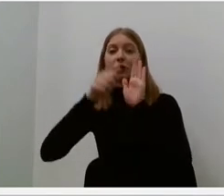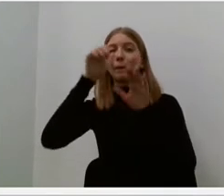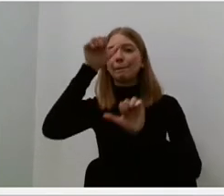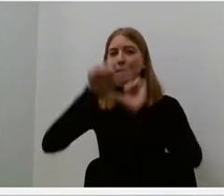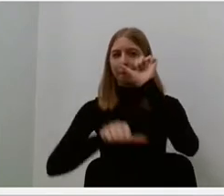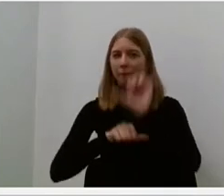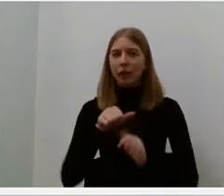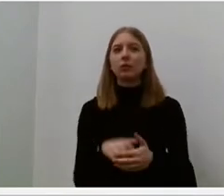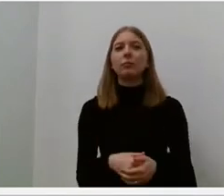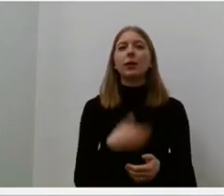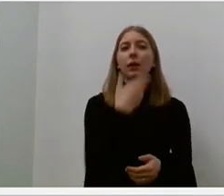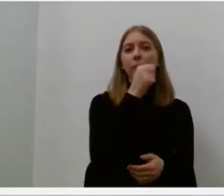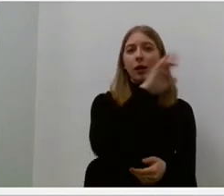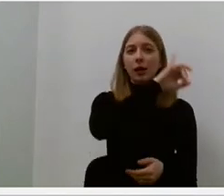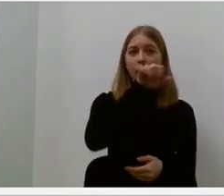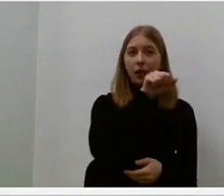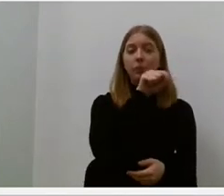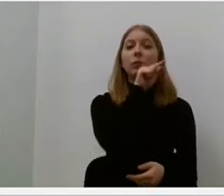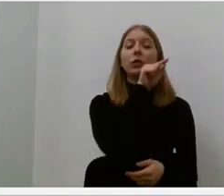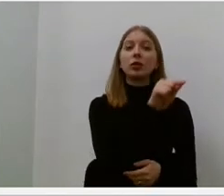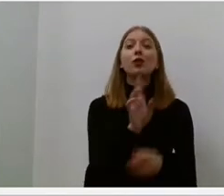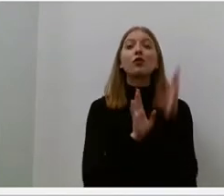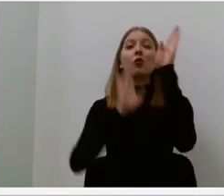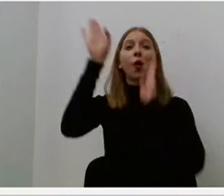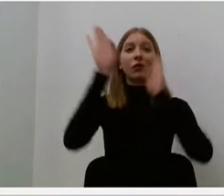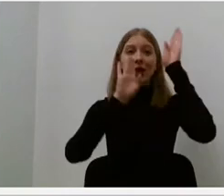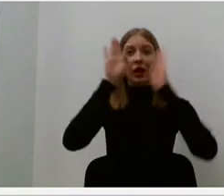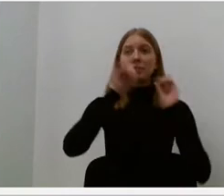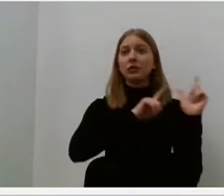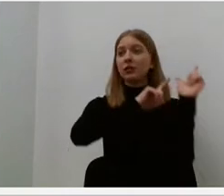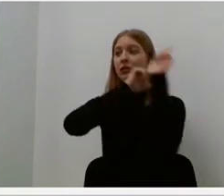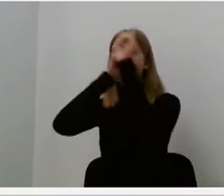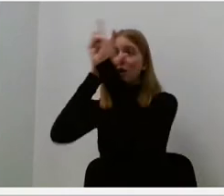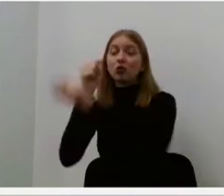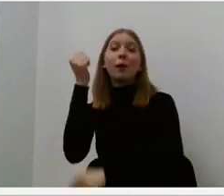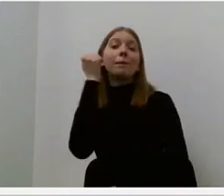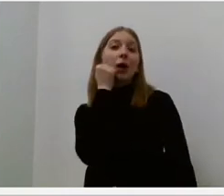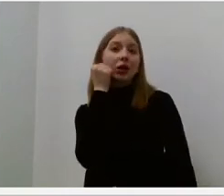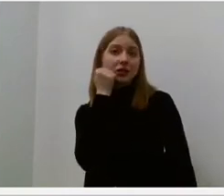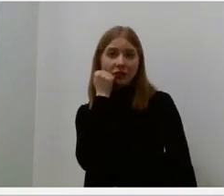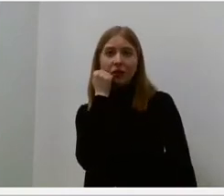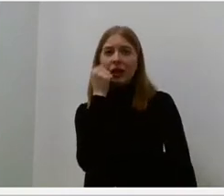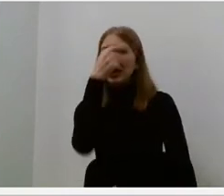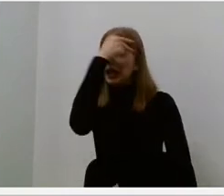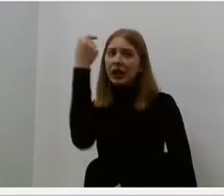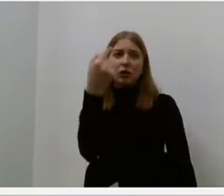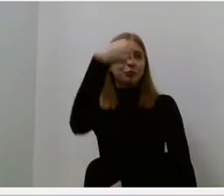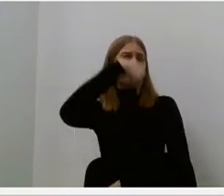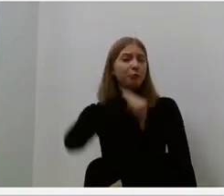Marija atvyksta į konferenciją, į Maskvą, į Lietuvą, jį vis dar negalėjo atvykti.